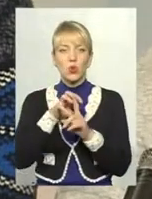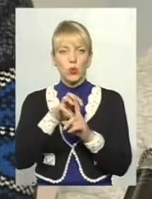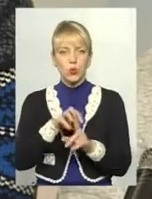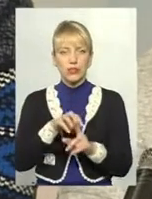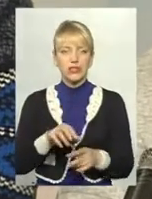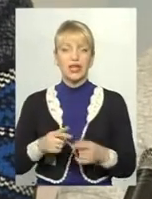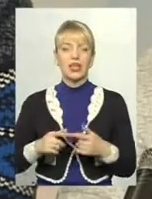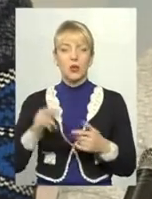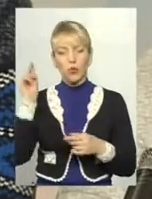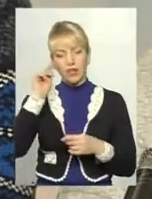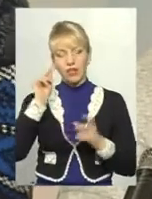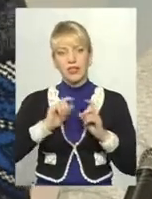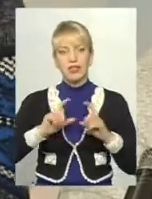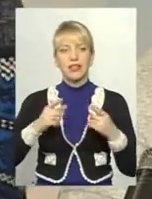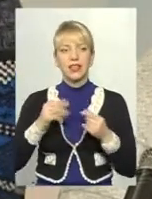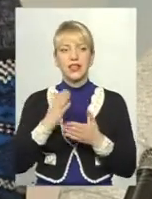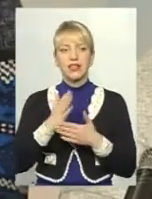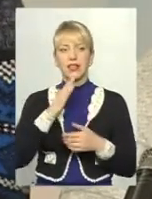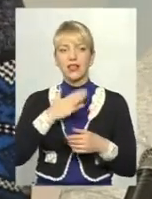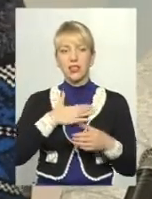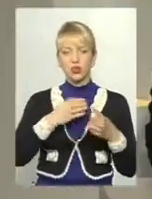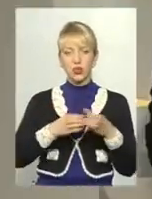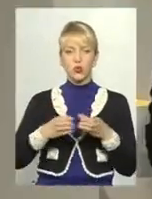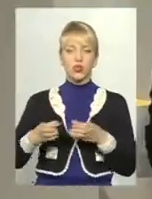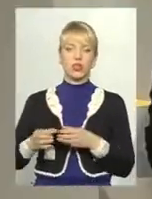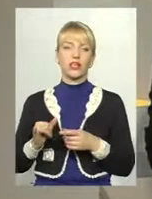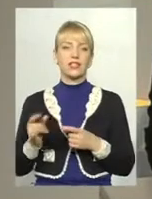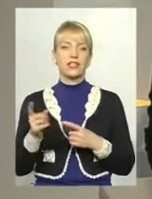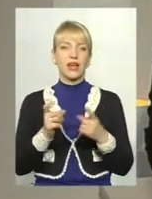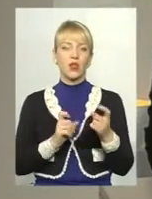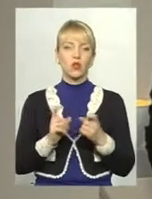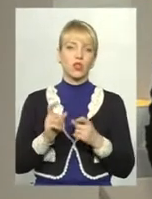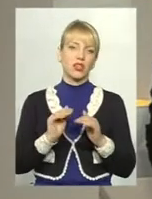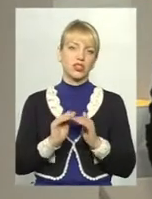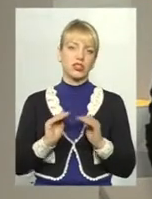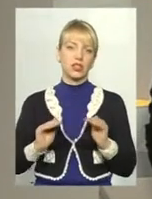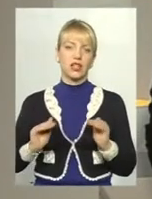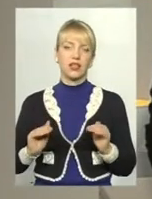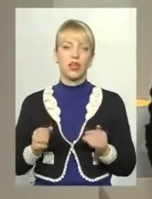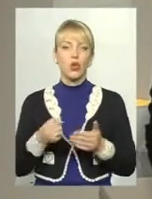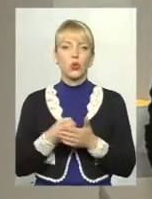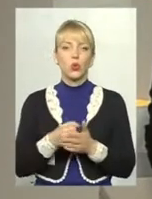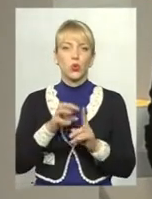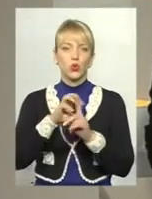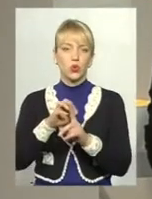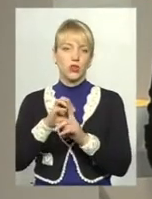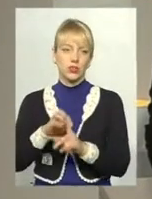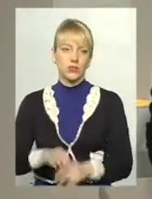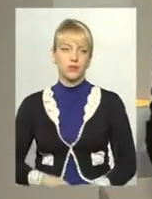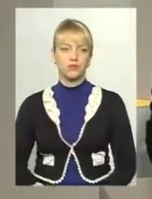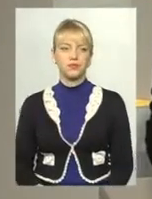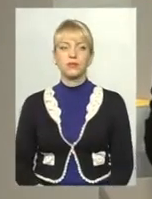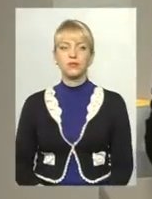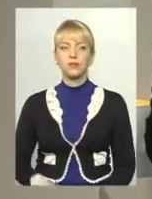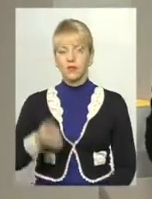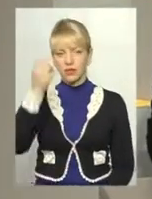навчальних закладах, де є наші гуртки, тим самим залучаючи дітей до туризму. Дякую,